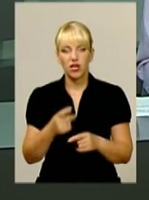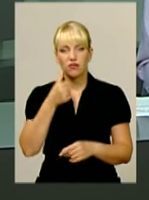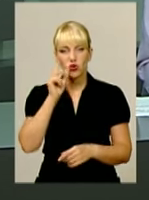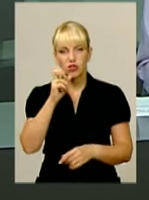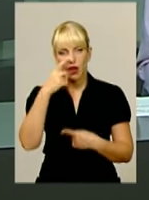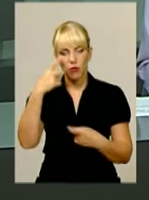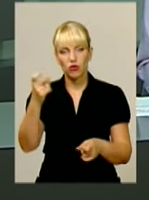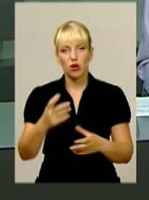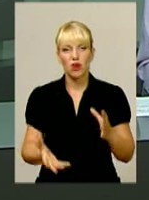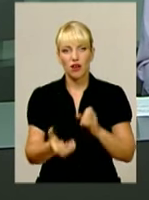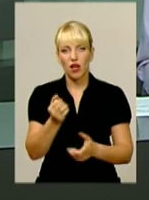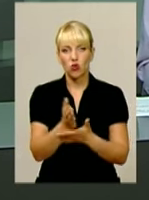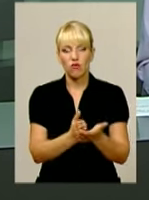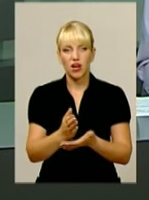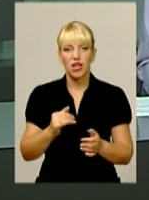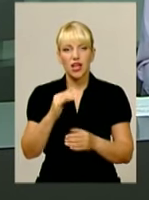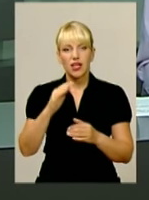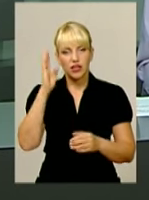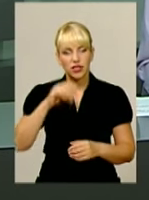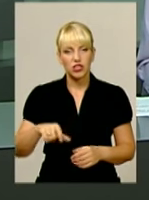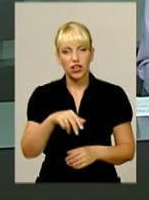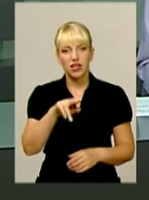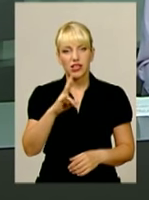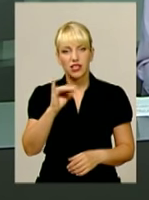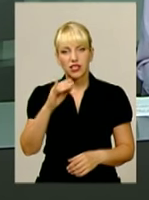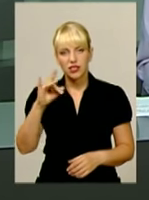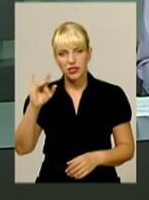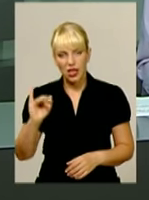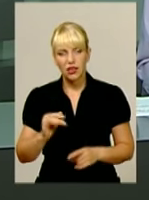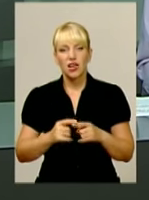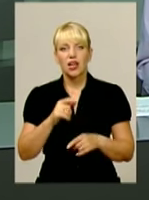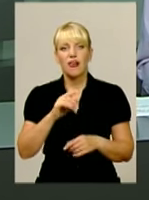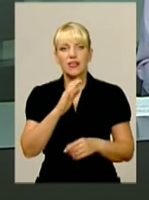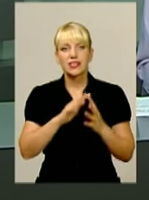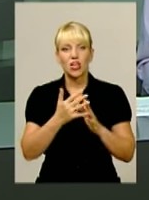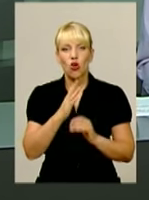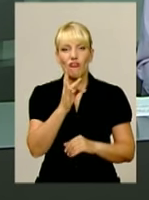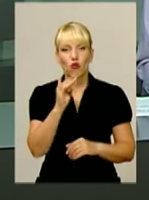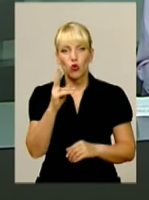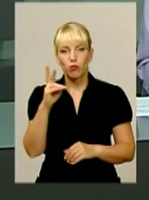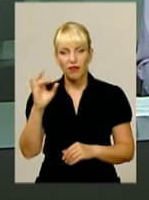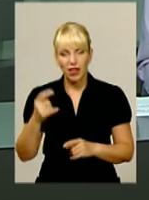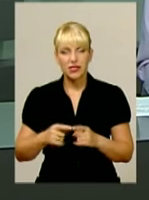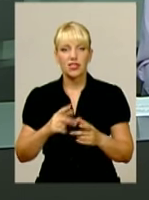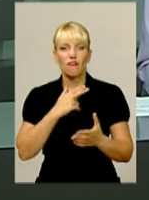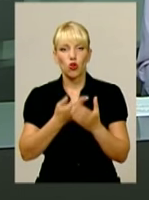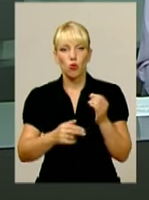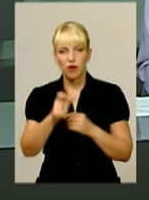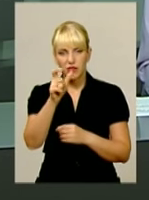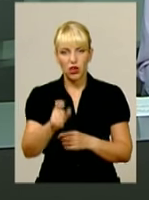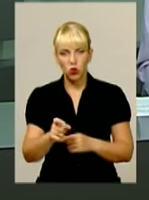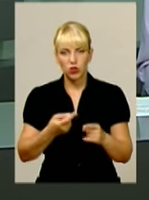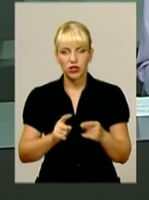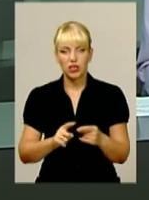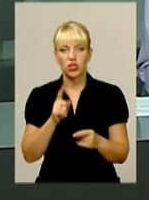повідомленням рятувальників, у Дністрі біля села Лука в Рублівецька, Кам'янець Подільського району, втопився чоловік. Його тіло витягли